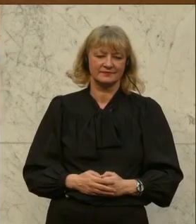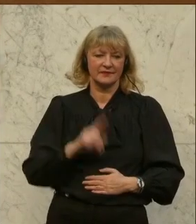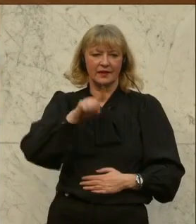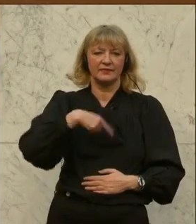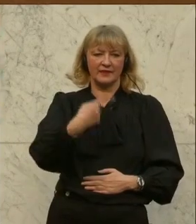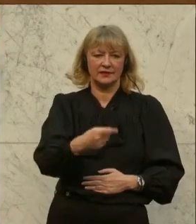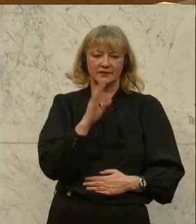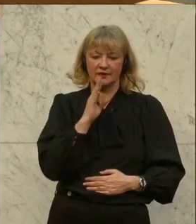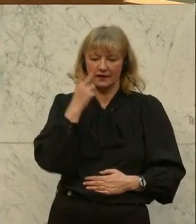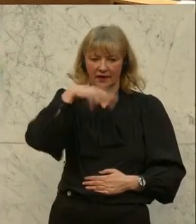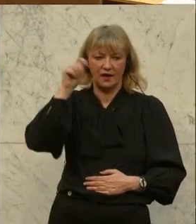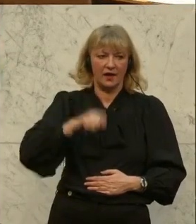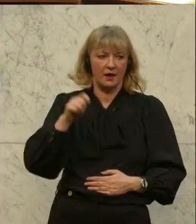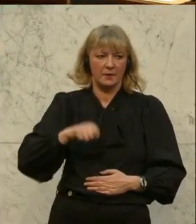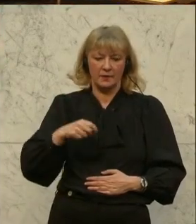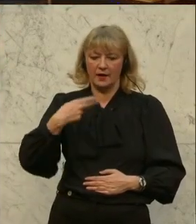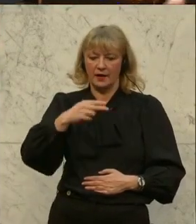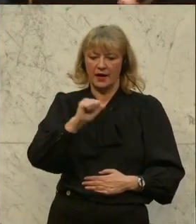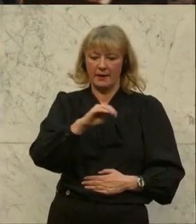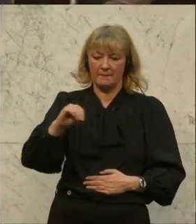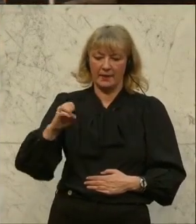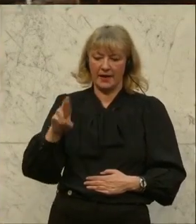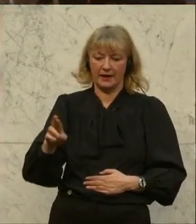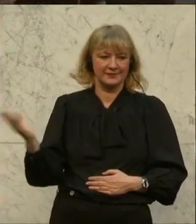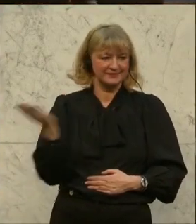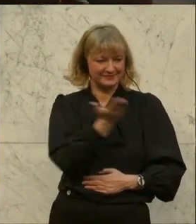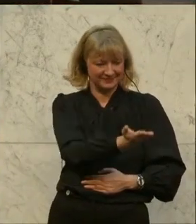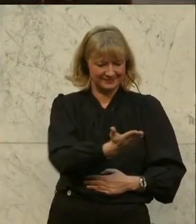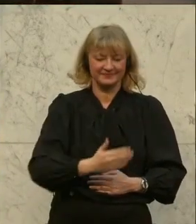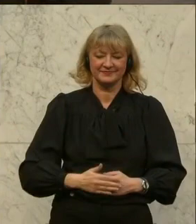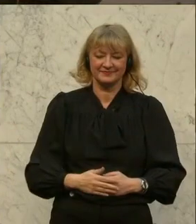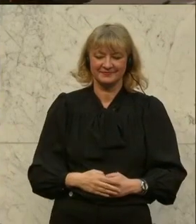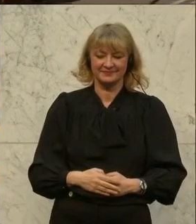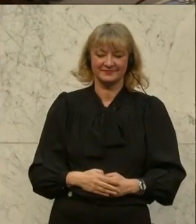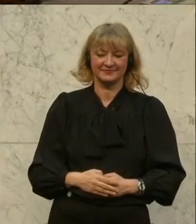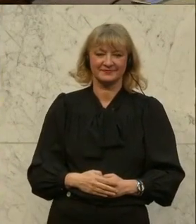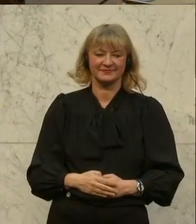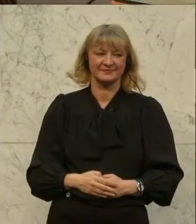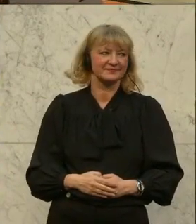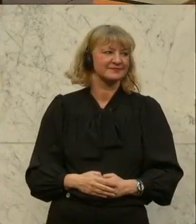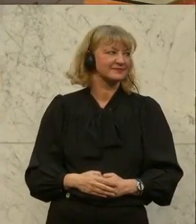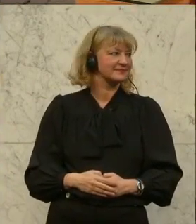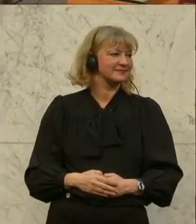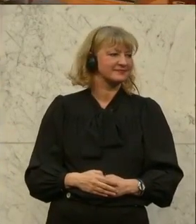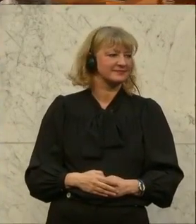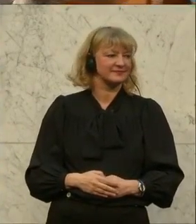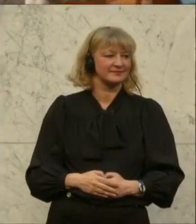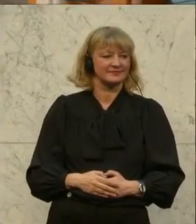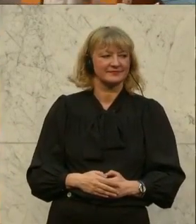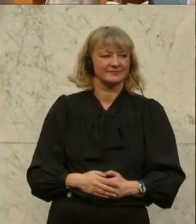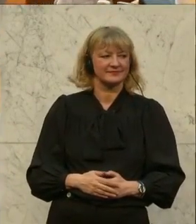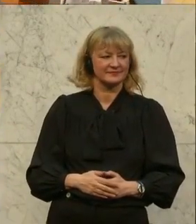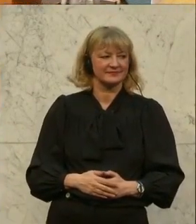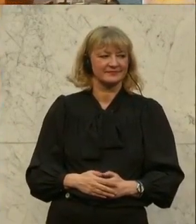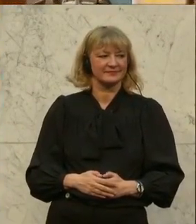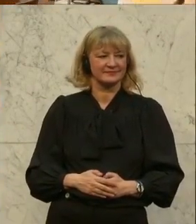hier in der Debatte am Jahrestag des russischen Angriffskrieges in der Ukraine. Und der nächste Redner kommt von